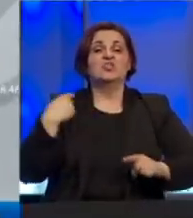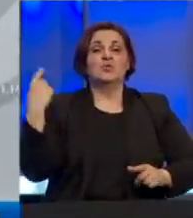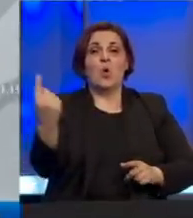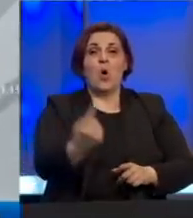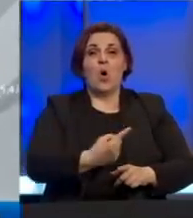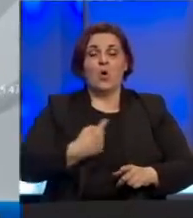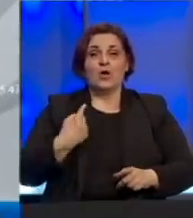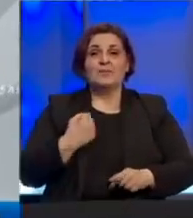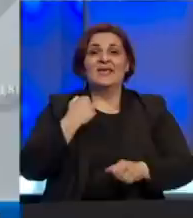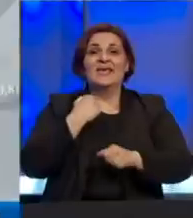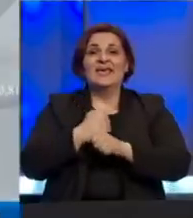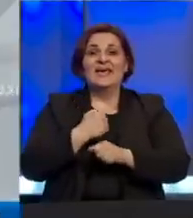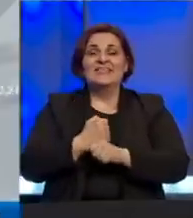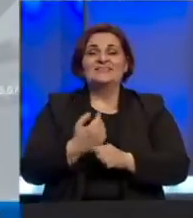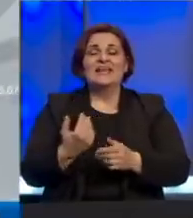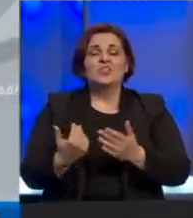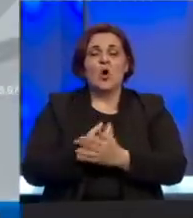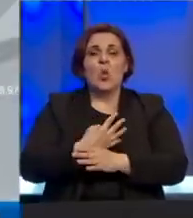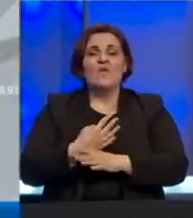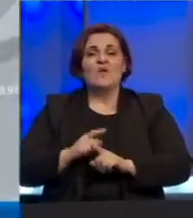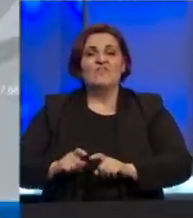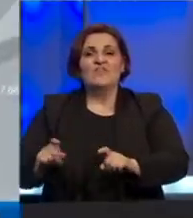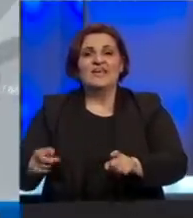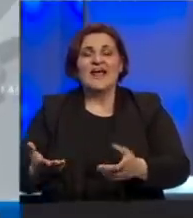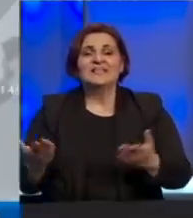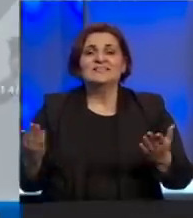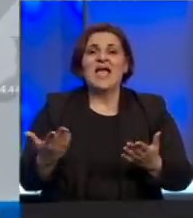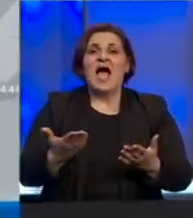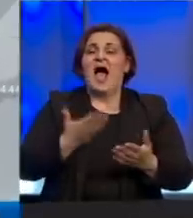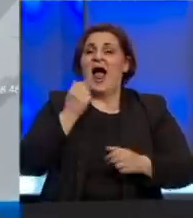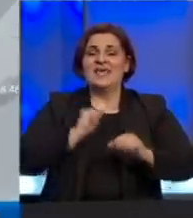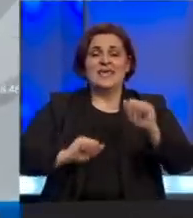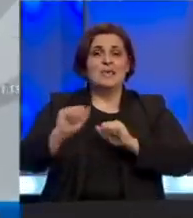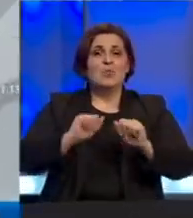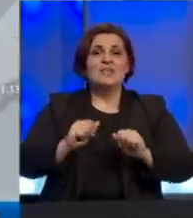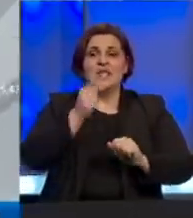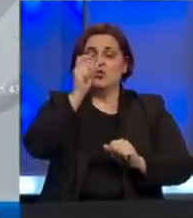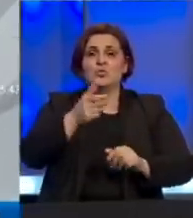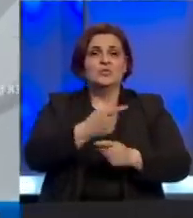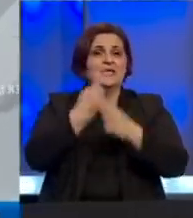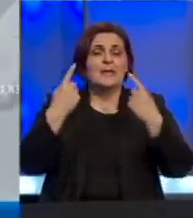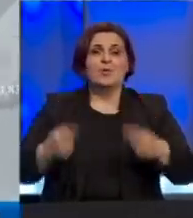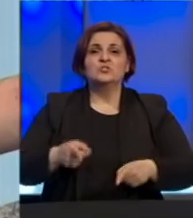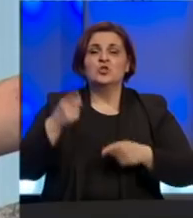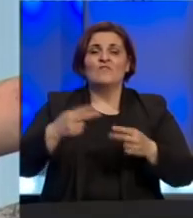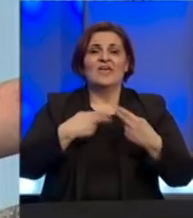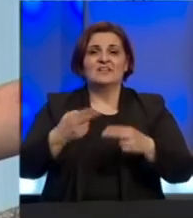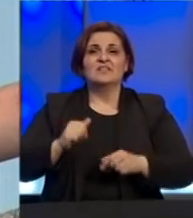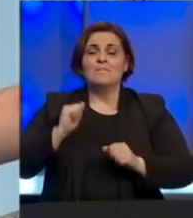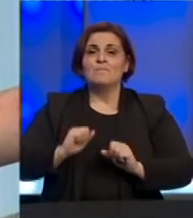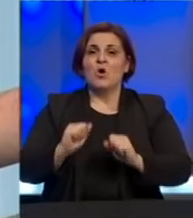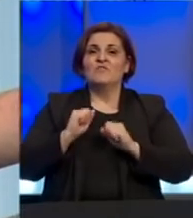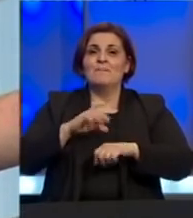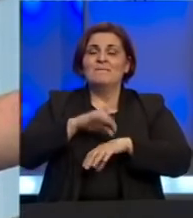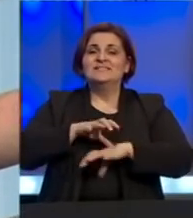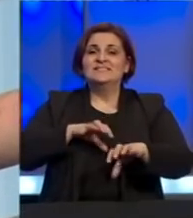Sobjeno da se radi o novom virusu, a imunitet populacije ne postoji, zaista je svaku riziku od ove infekcije. Moramo čuvati